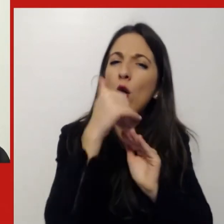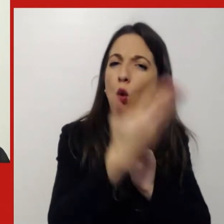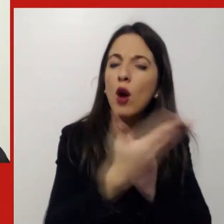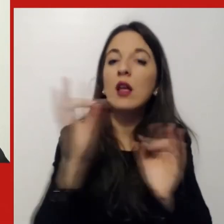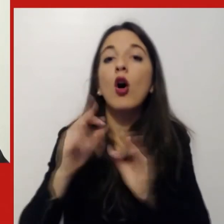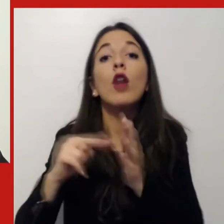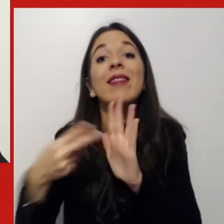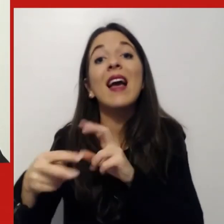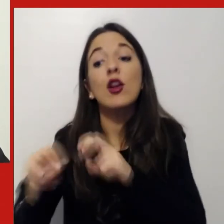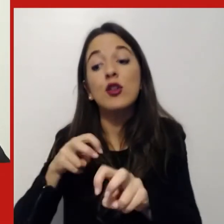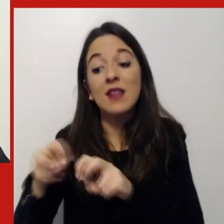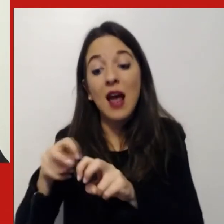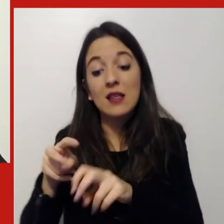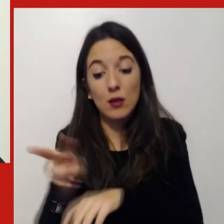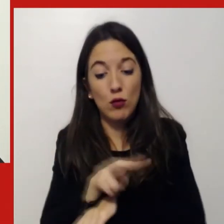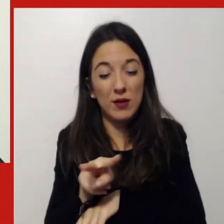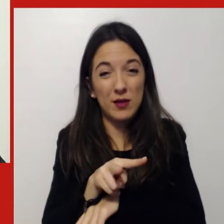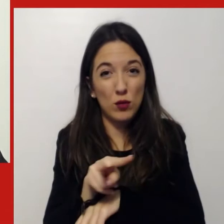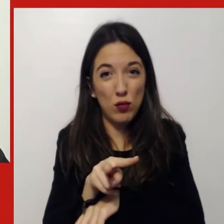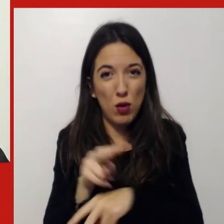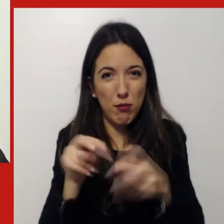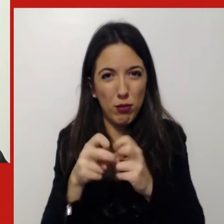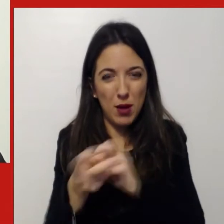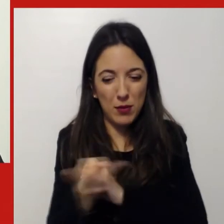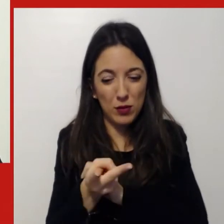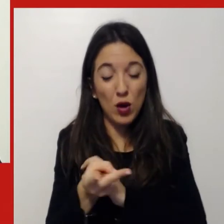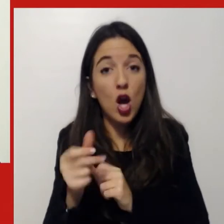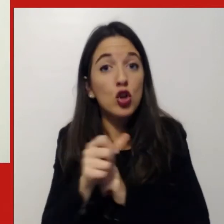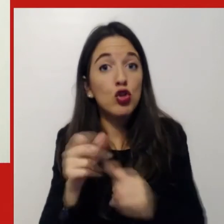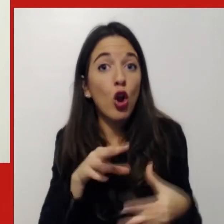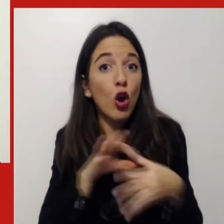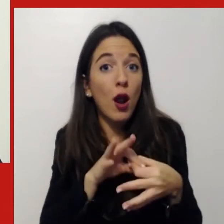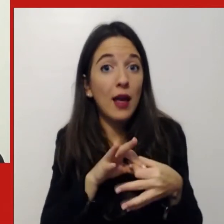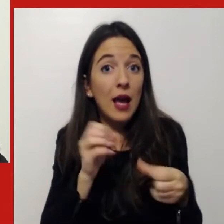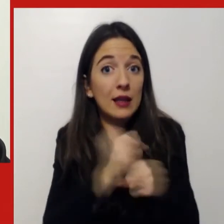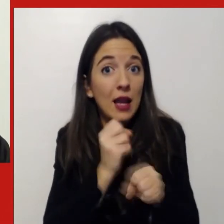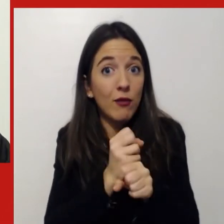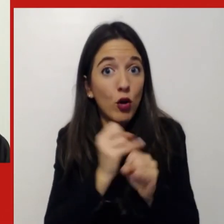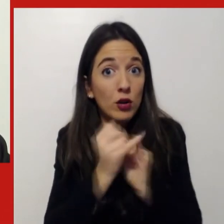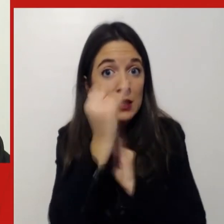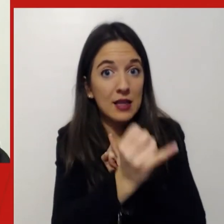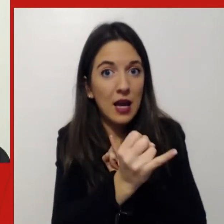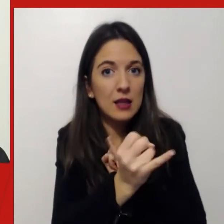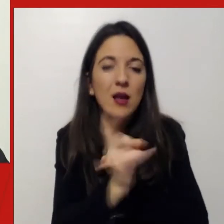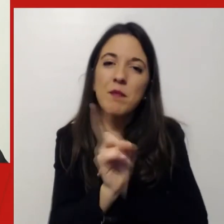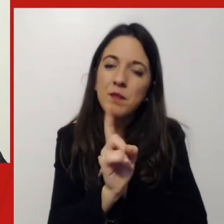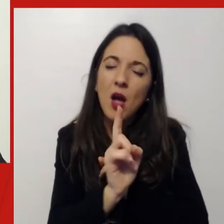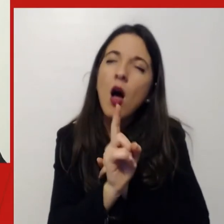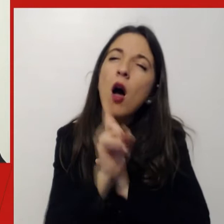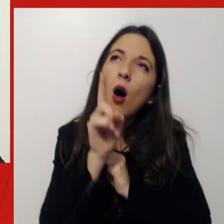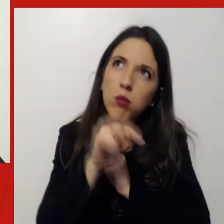legate solo al lavoro da remoto, ma sono legate più in generale anche a dei fenomeni